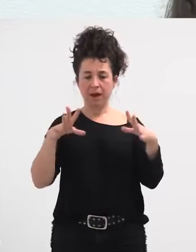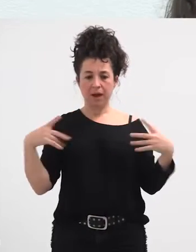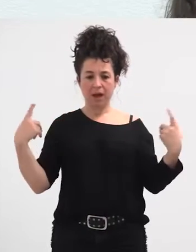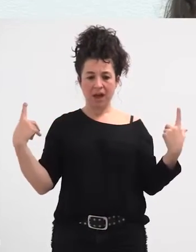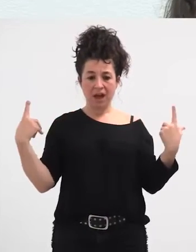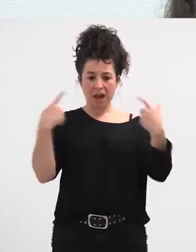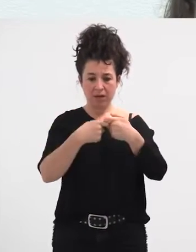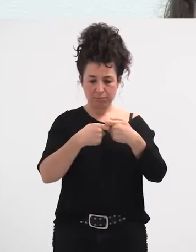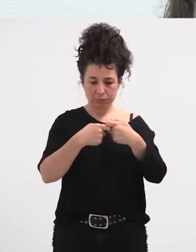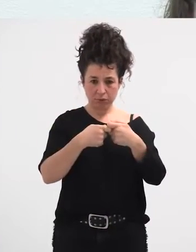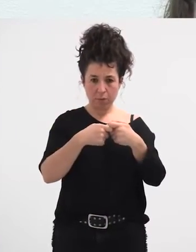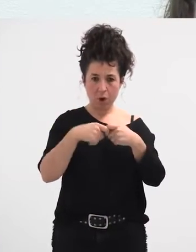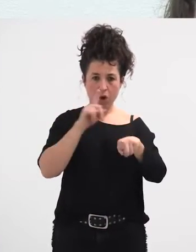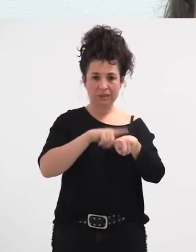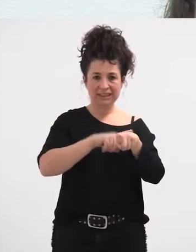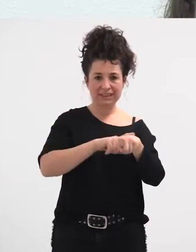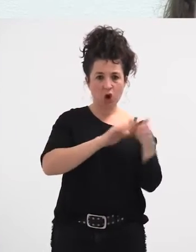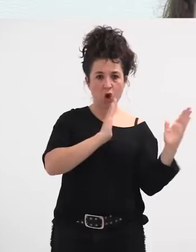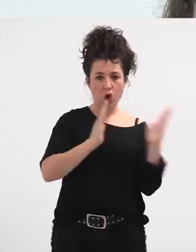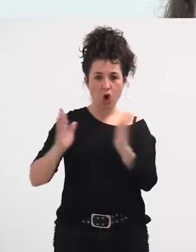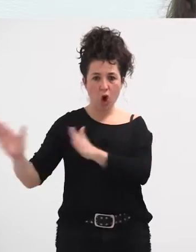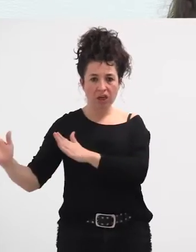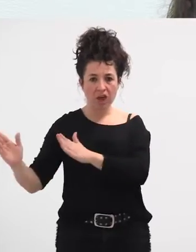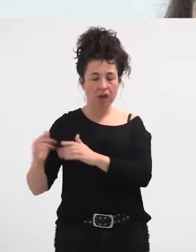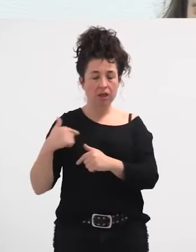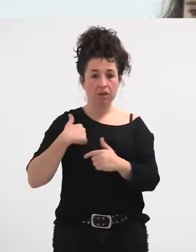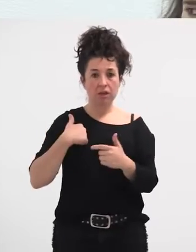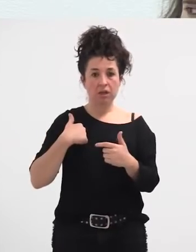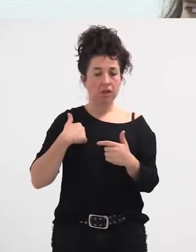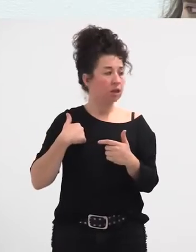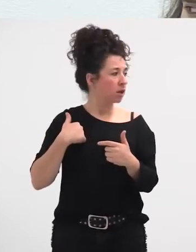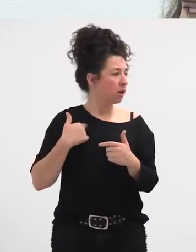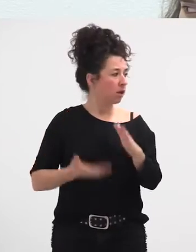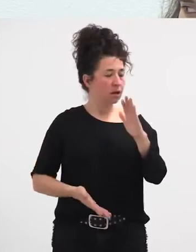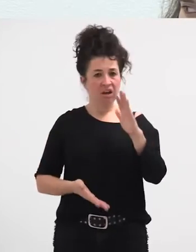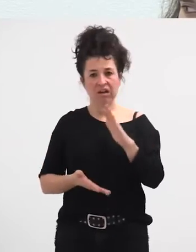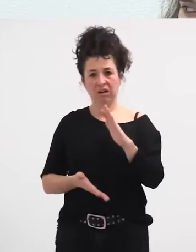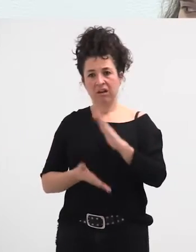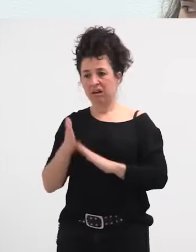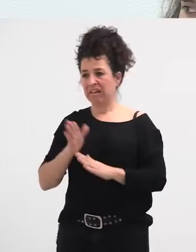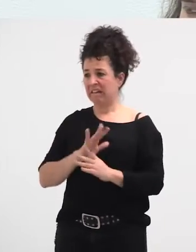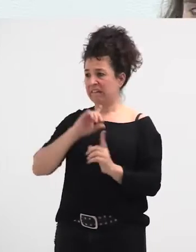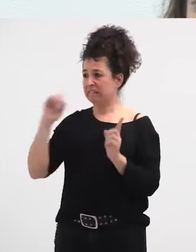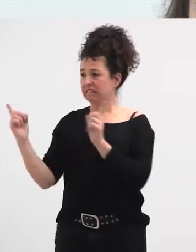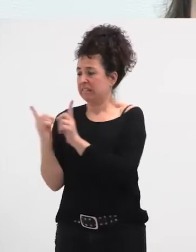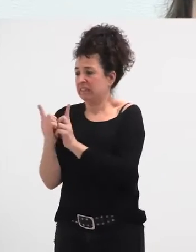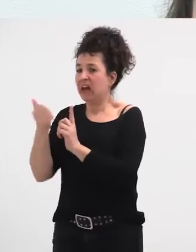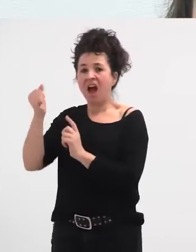kronologiaren inguruan. Orduan, ni eskandalizatuta jaten nintzenean arantzaren gana,